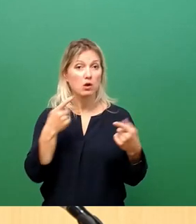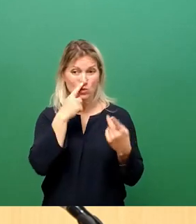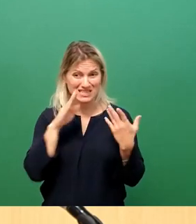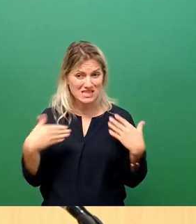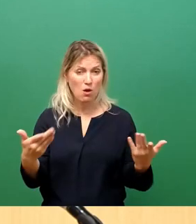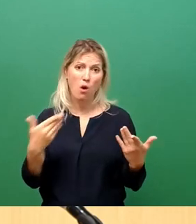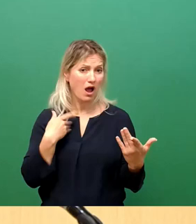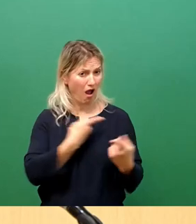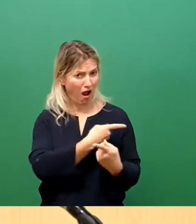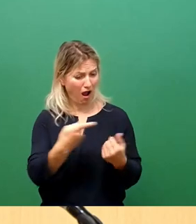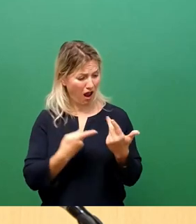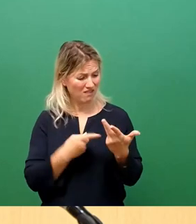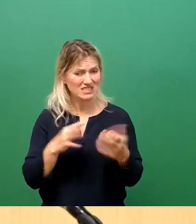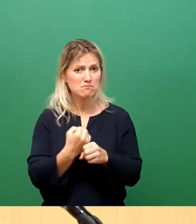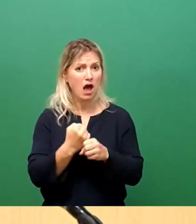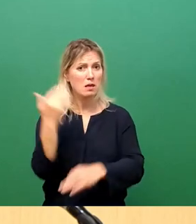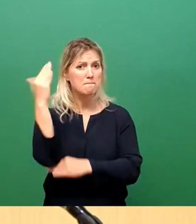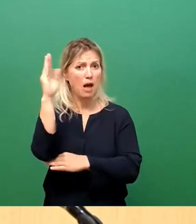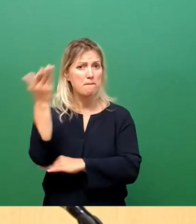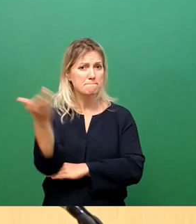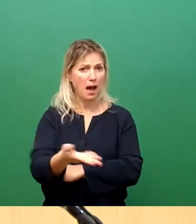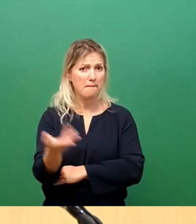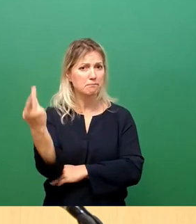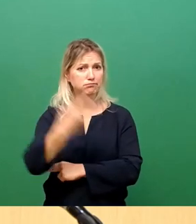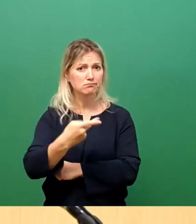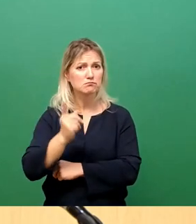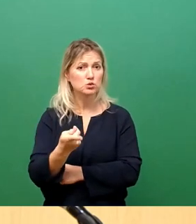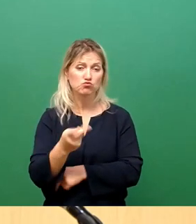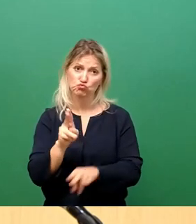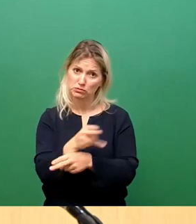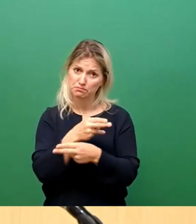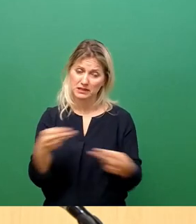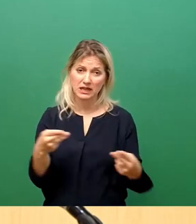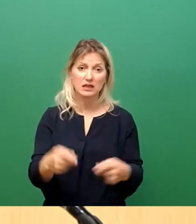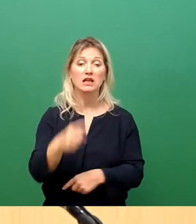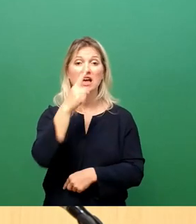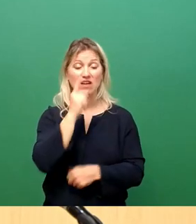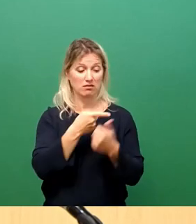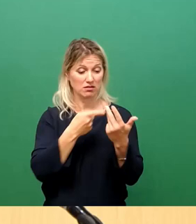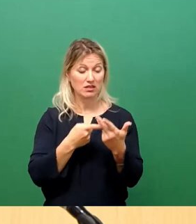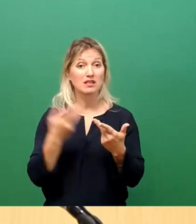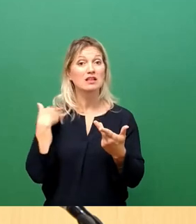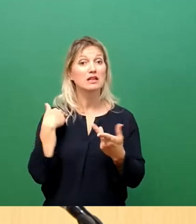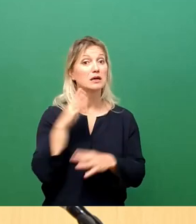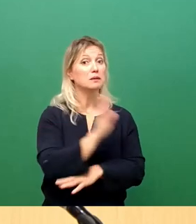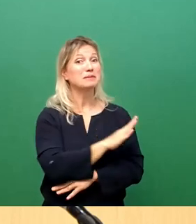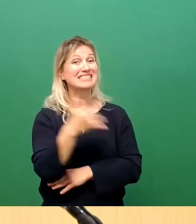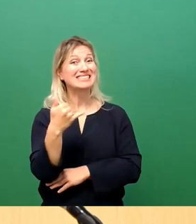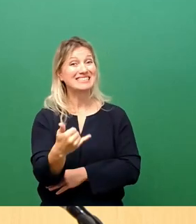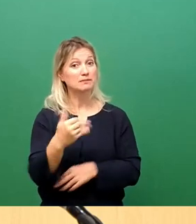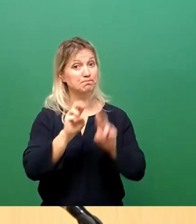Das stimmt nicht. Der Satz muss richtig heißen, in allen bisher untersuchten